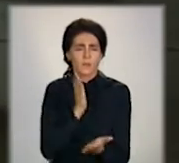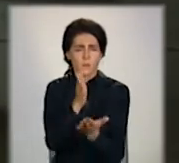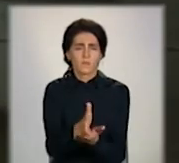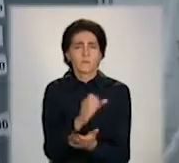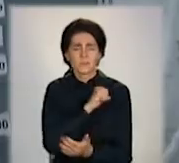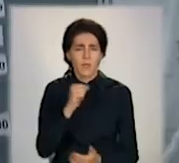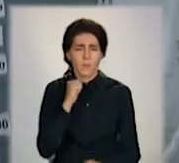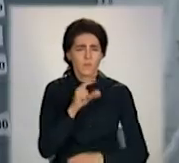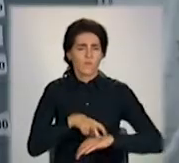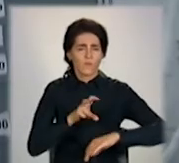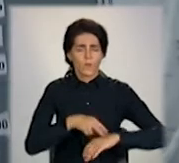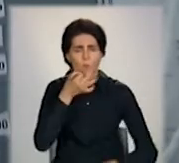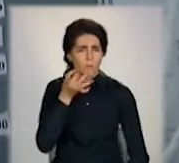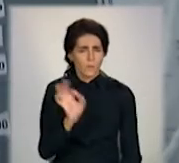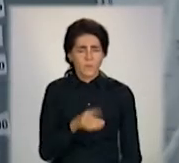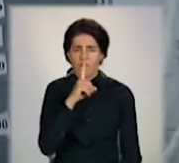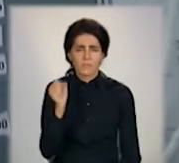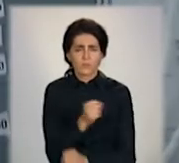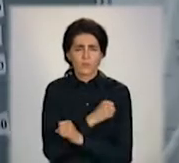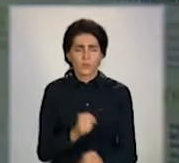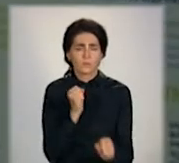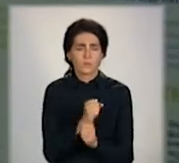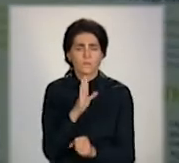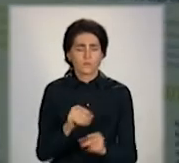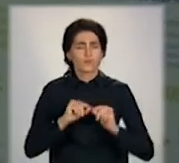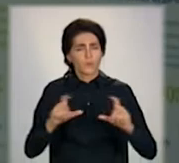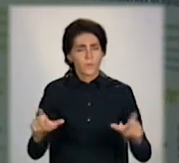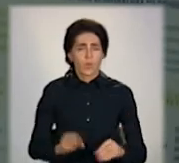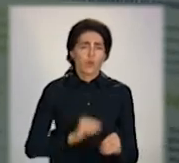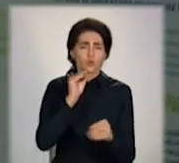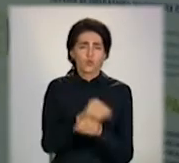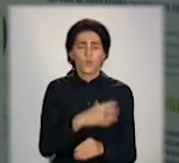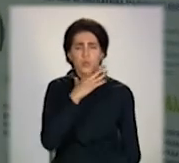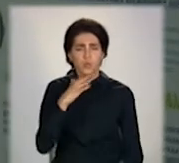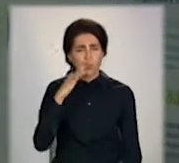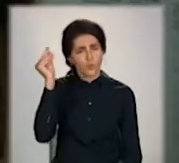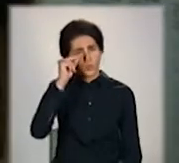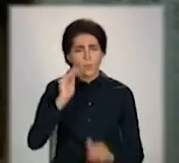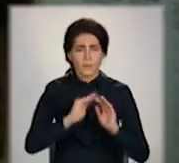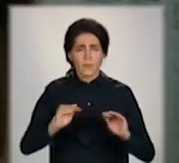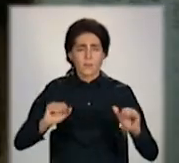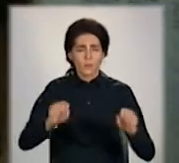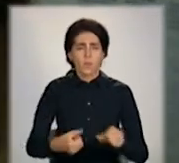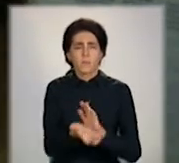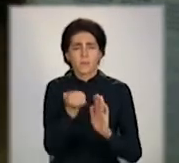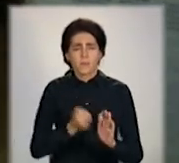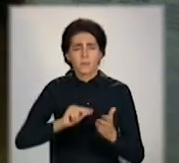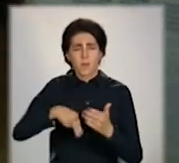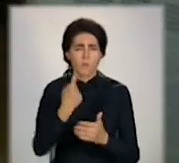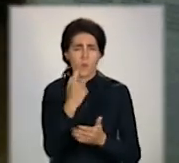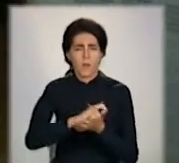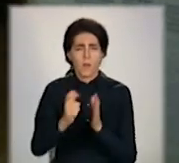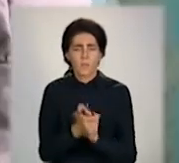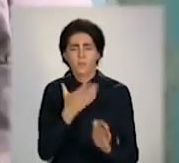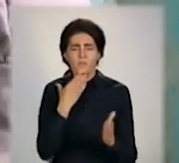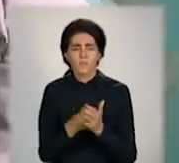спеціаліста. Тому це неможливо робити в школі. Та додають, більшість учнів можуть отримати довідку в одному кабінеті у